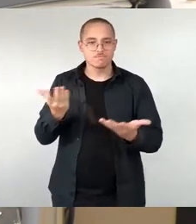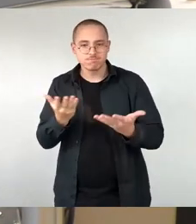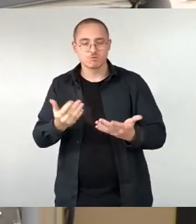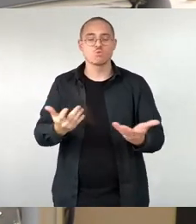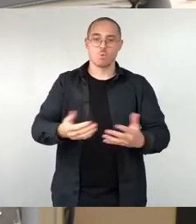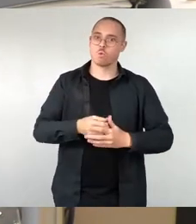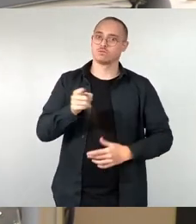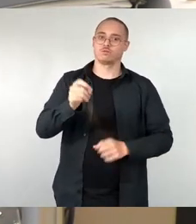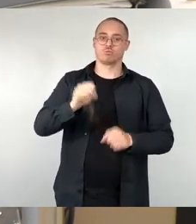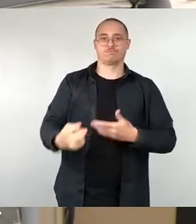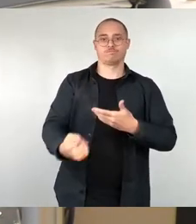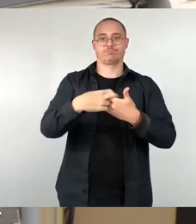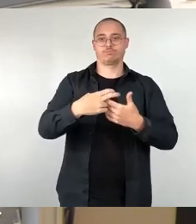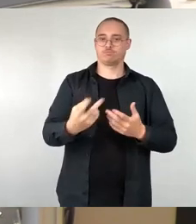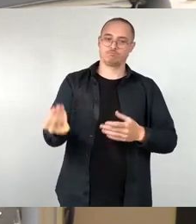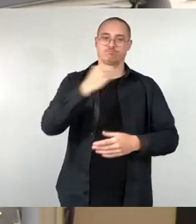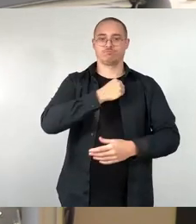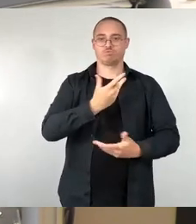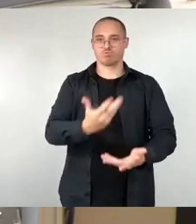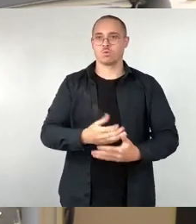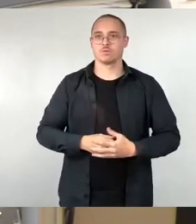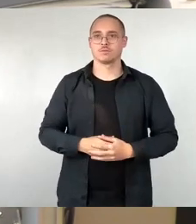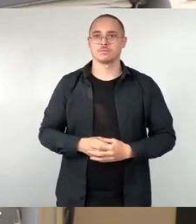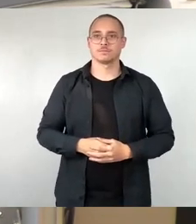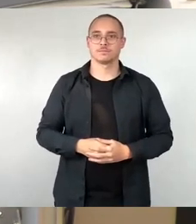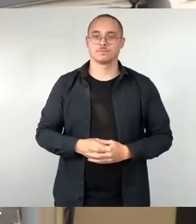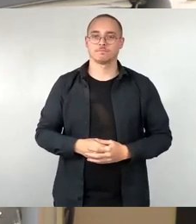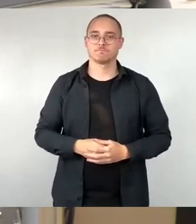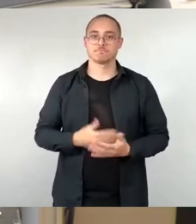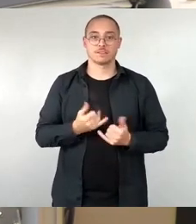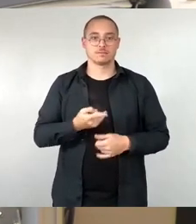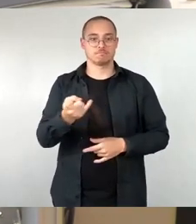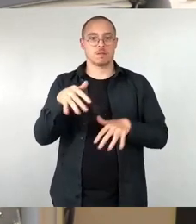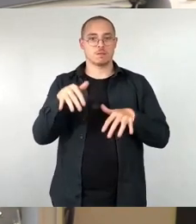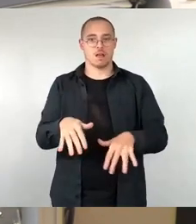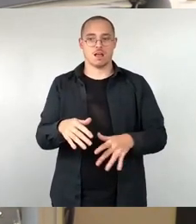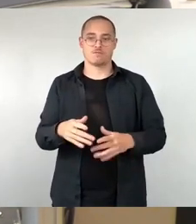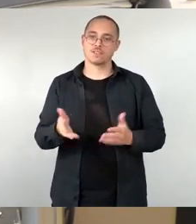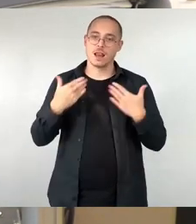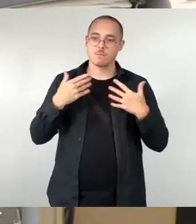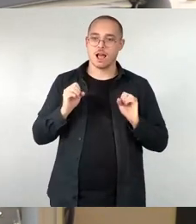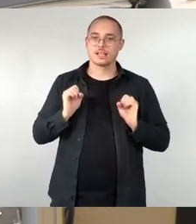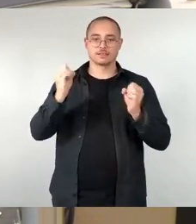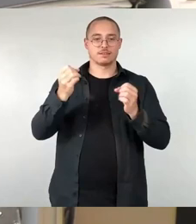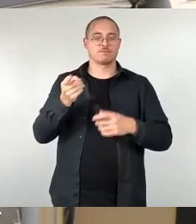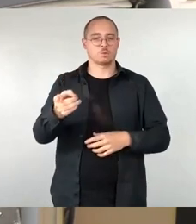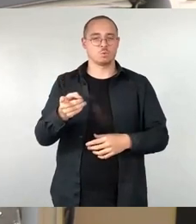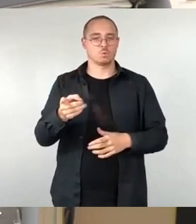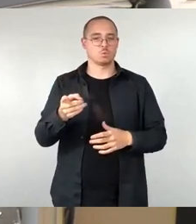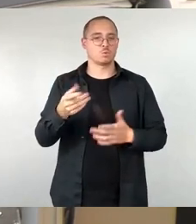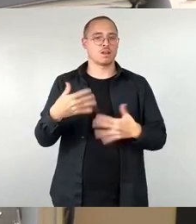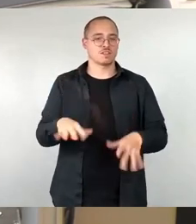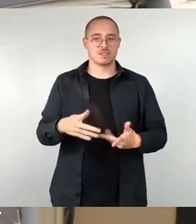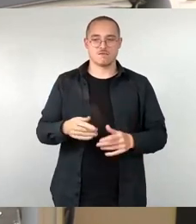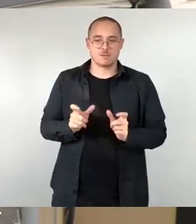zivilgesellschaftliche Umwelt und Klimainitiativen Widerstand. Ich möchte Sie, liebe Stadträtinnen und Stadträte, einladen.